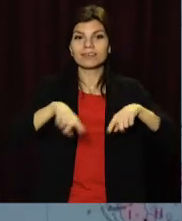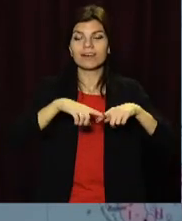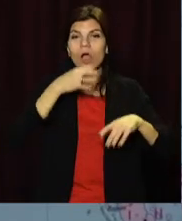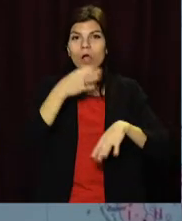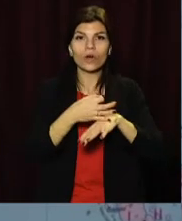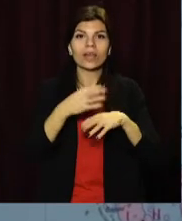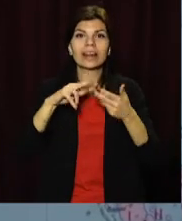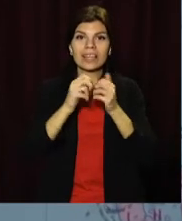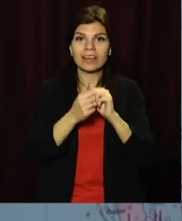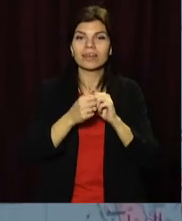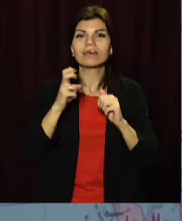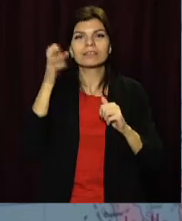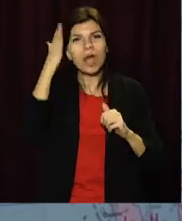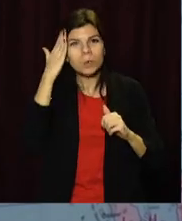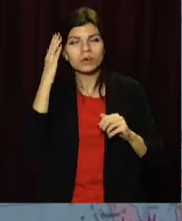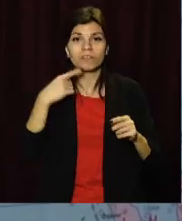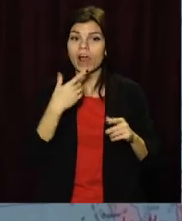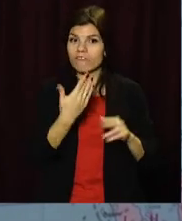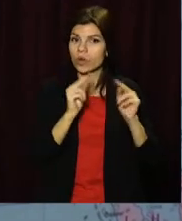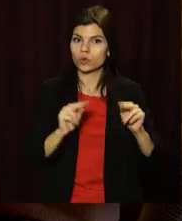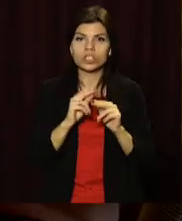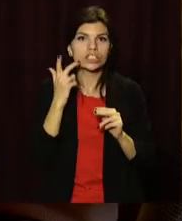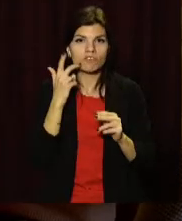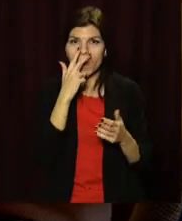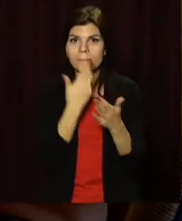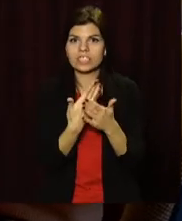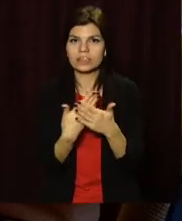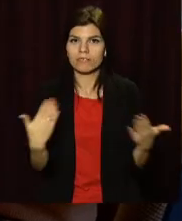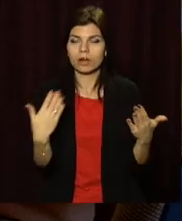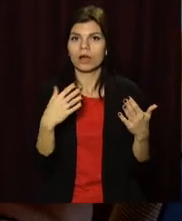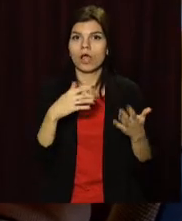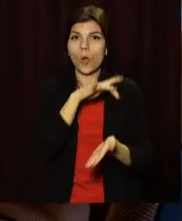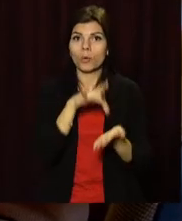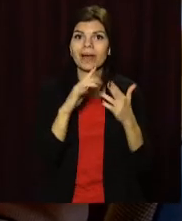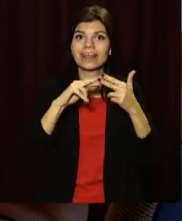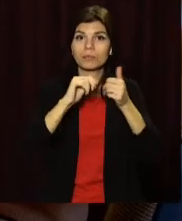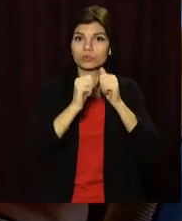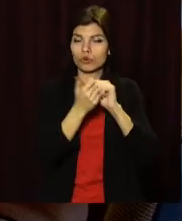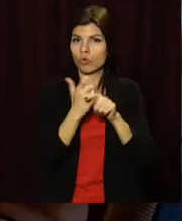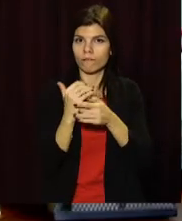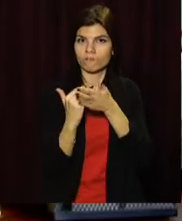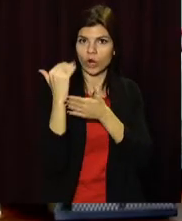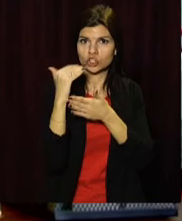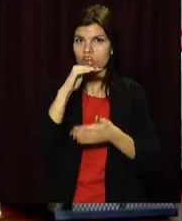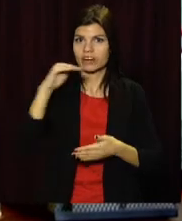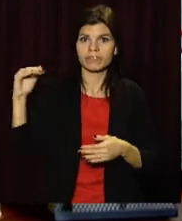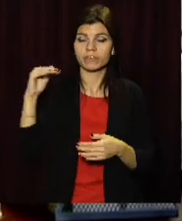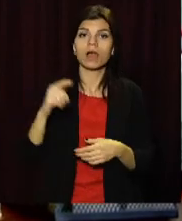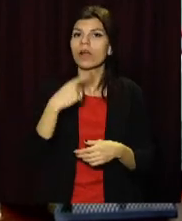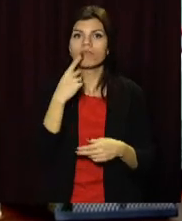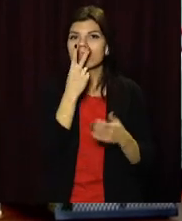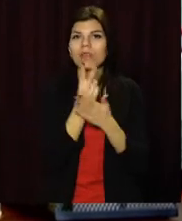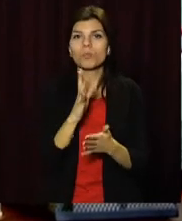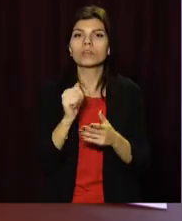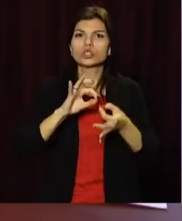міськради Кам'янського кажуть, їхні педагоги завжди представляють місто на вищому рівні. Тож сподіваються, що, не зважаючи на складність